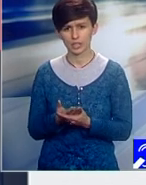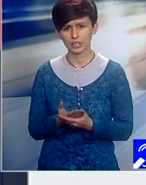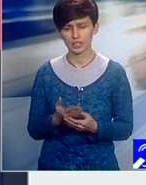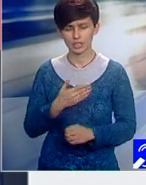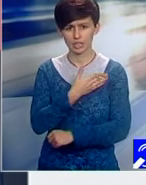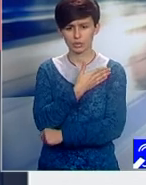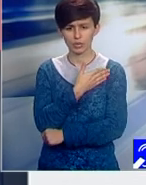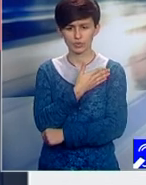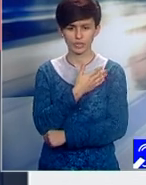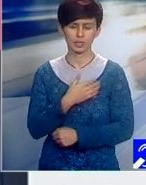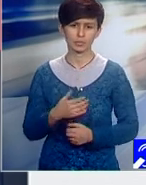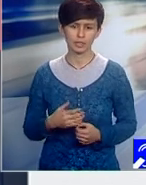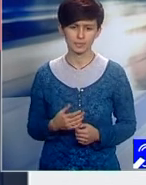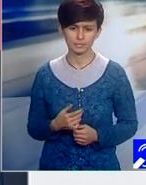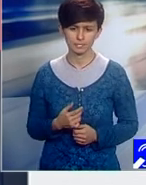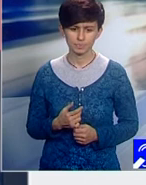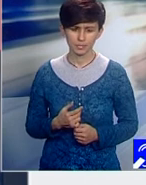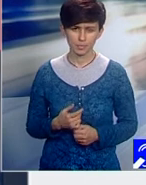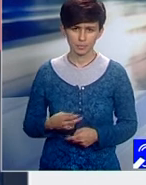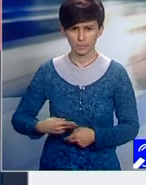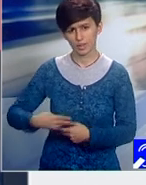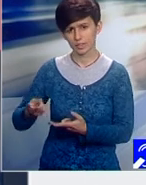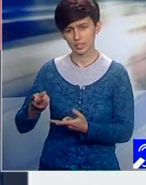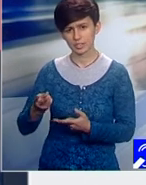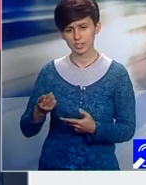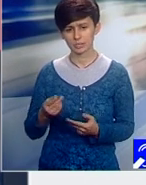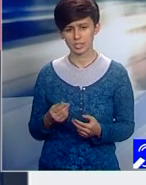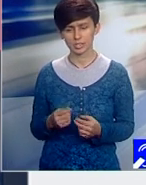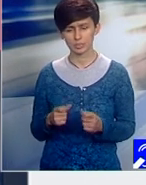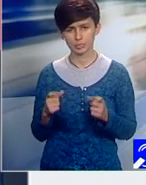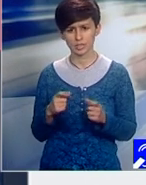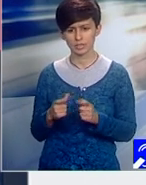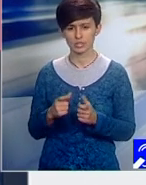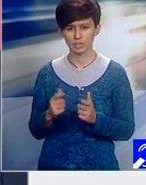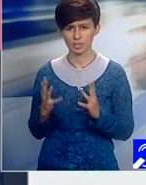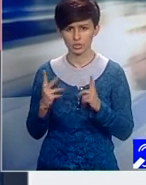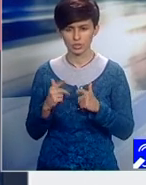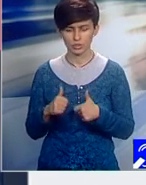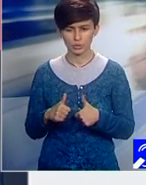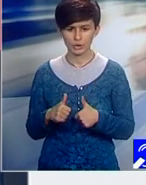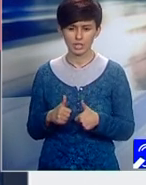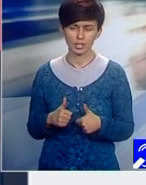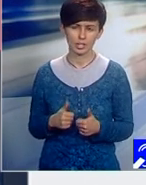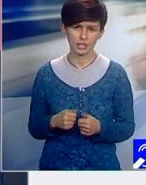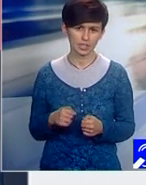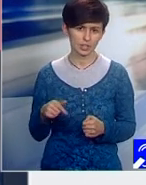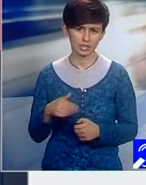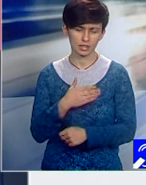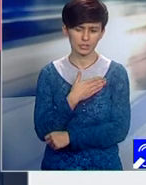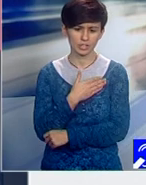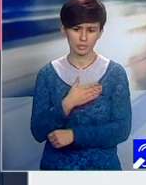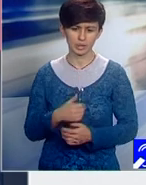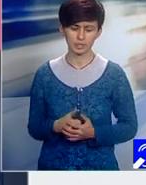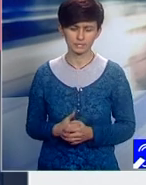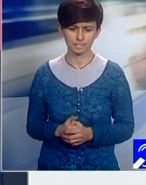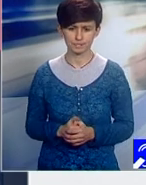trimită direct înspre contul de banking ale companiei,